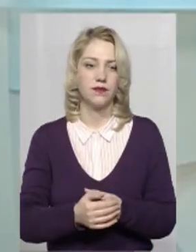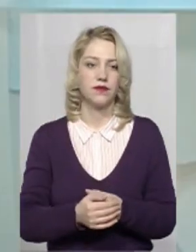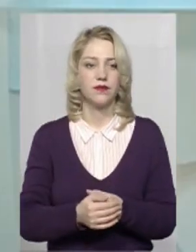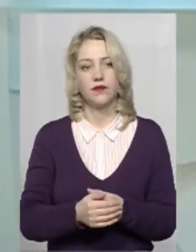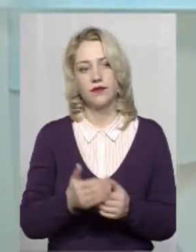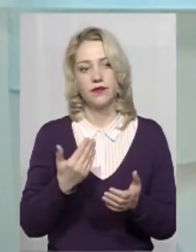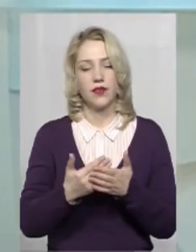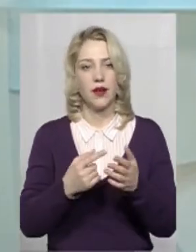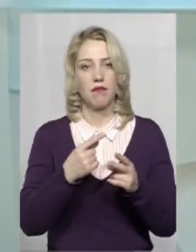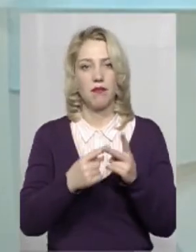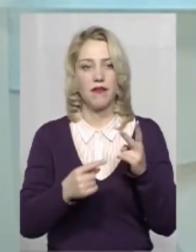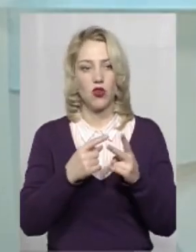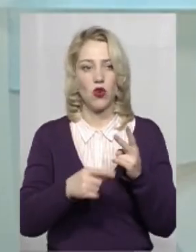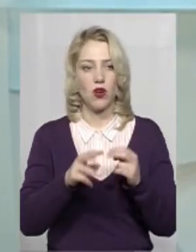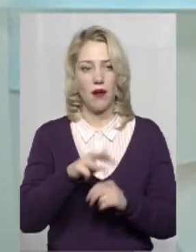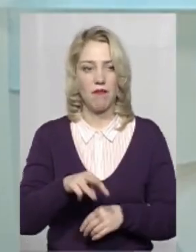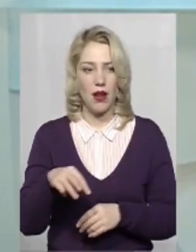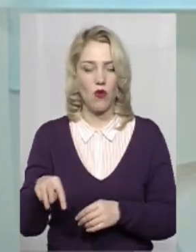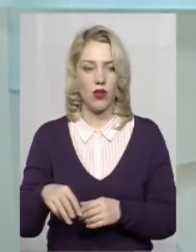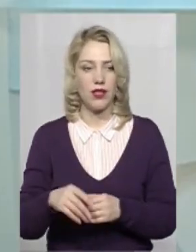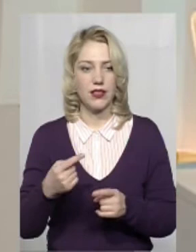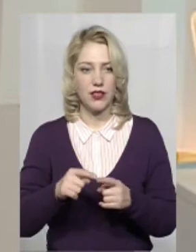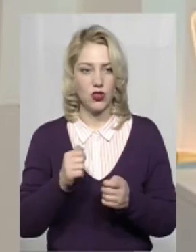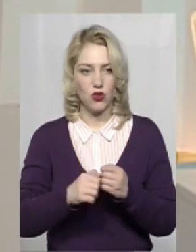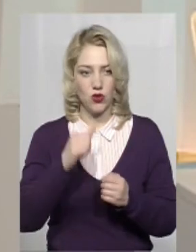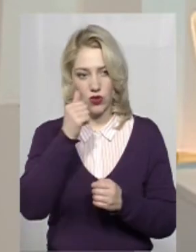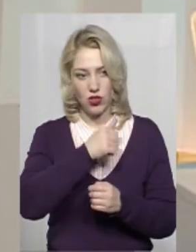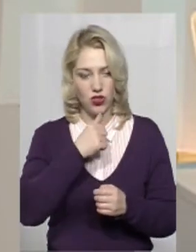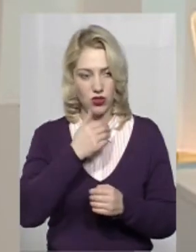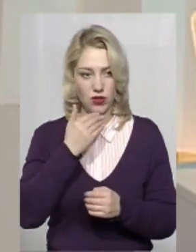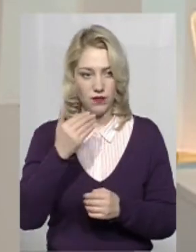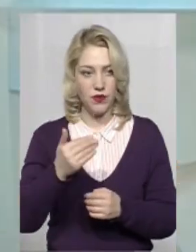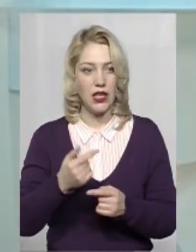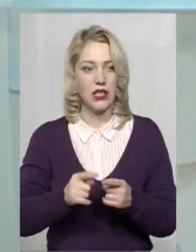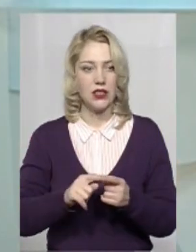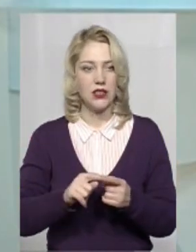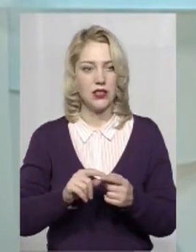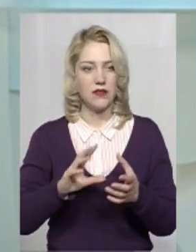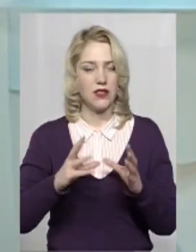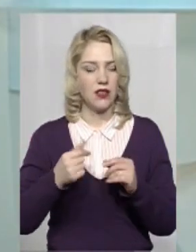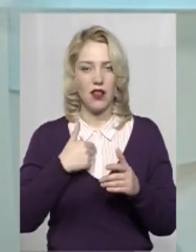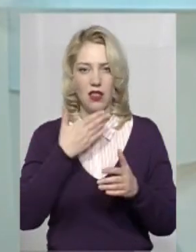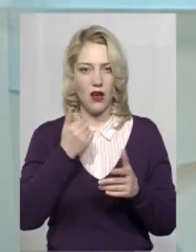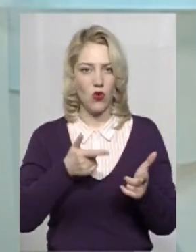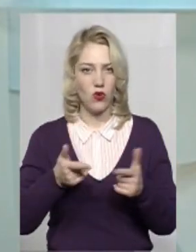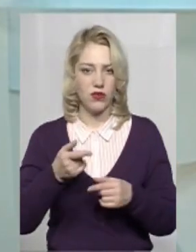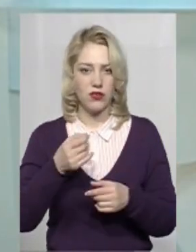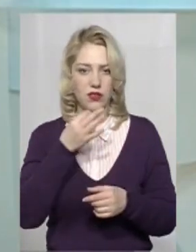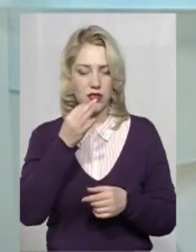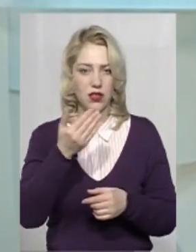Близько півтора мільйона. Це щорічно? Чи взагалі повно? Ні.